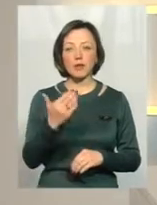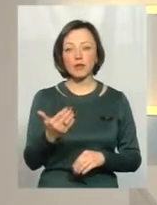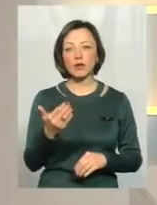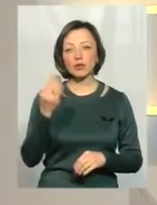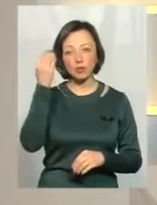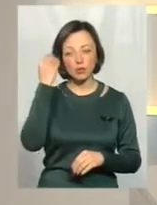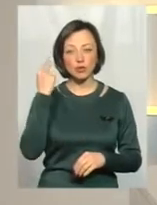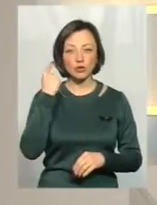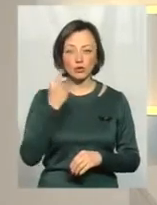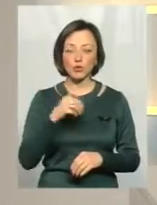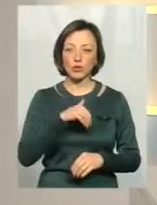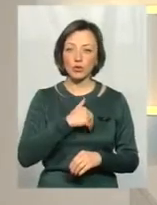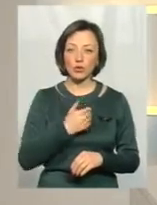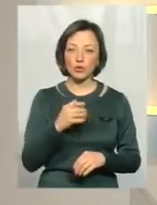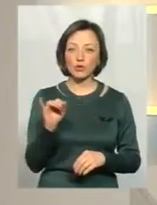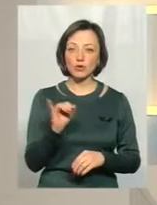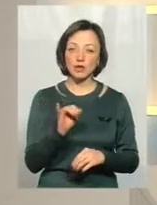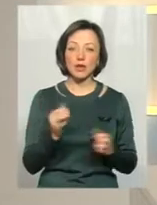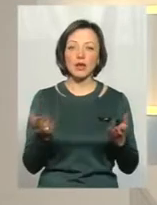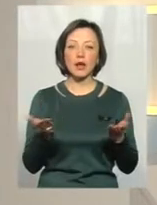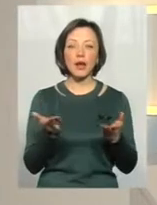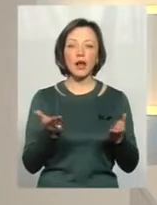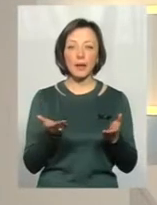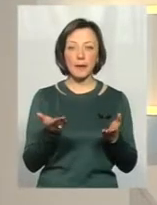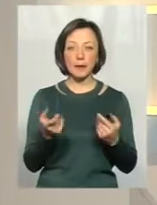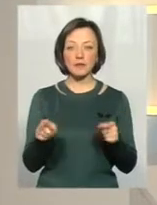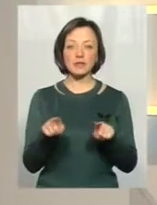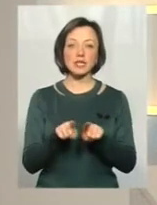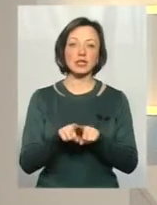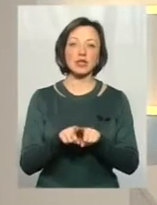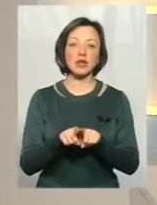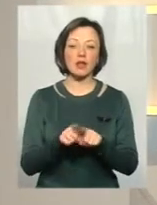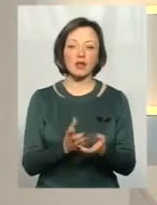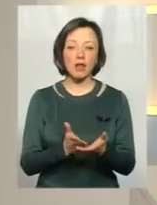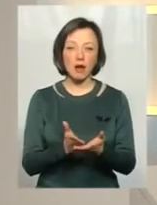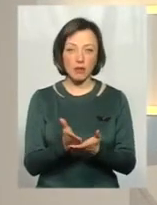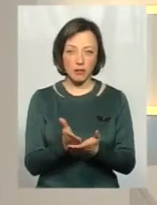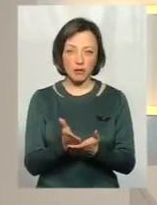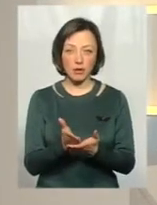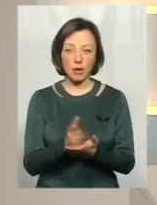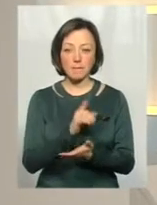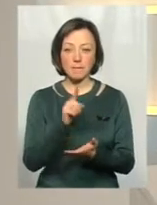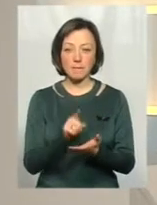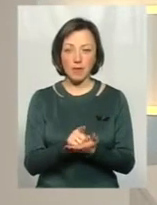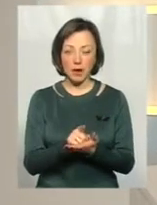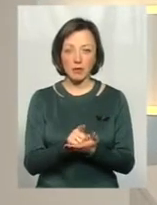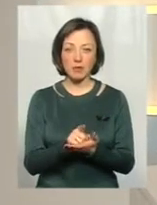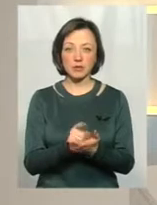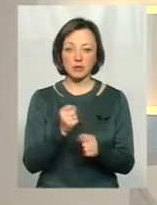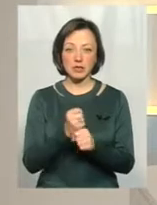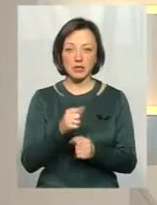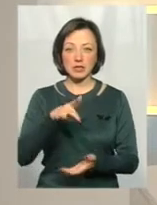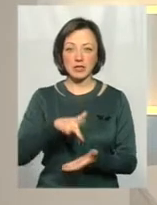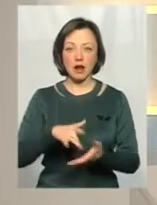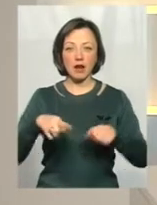і який би, все ж таки, напрямок мала б взяти центральна